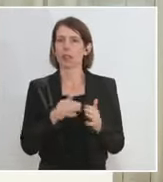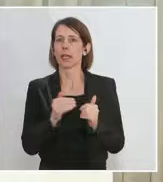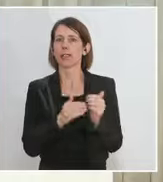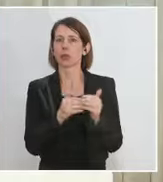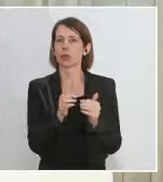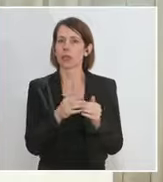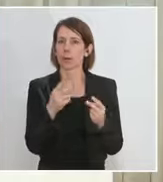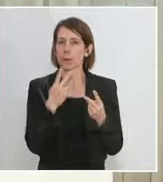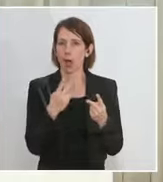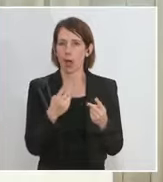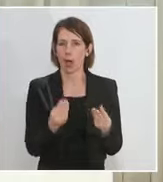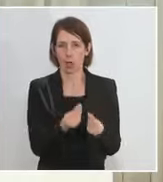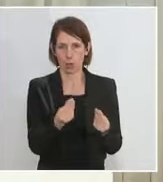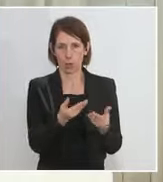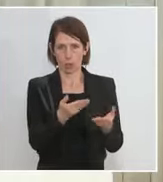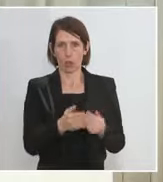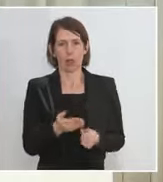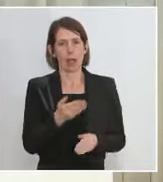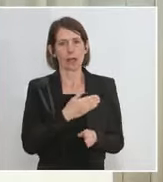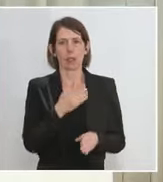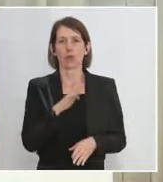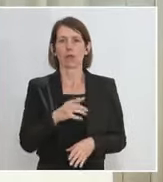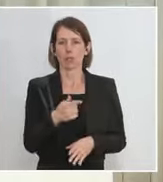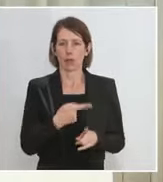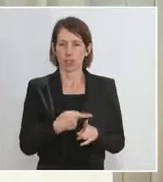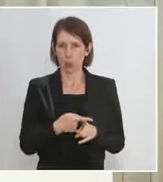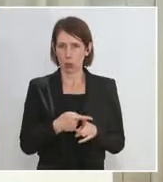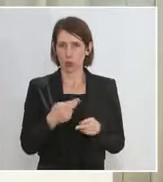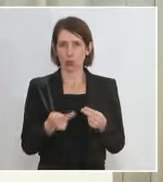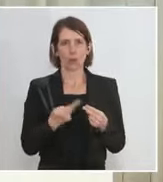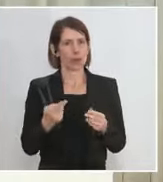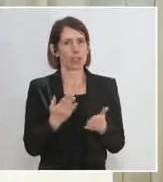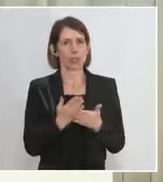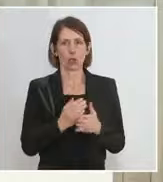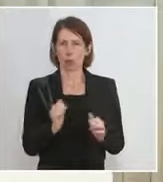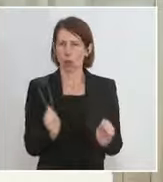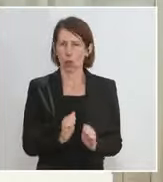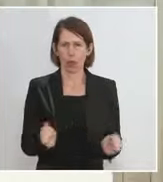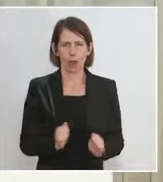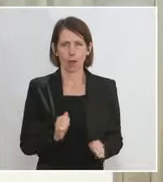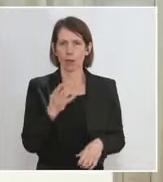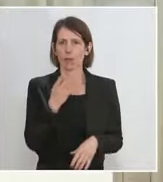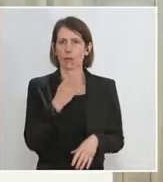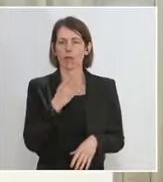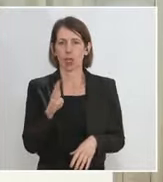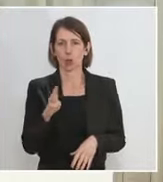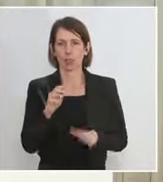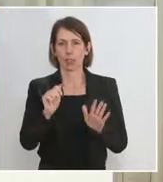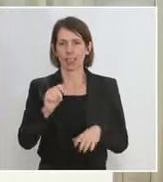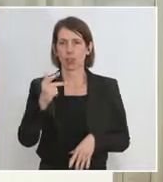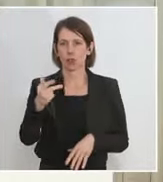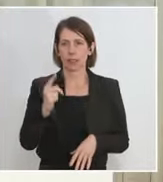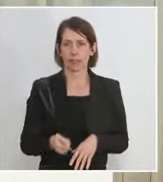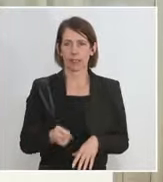Hauptpriorität. Wir hatten in den letzten 24 Stunden ja fast schon unglaubliche 436.000